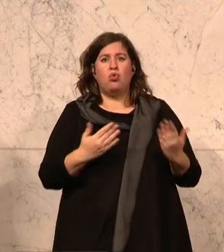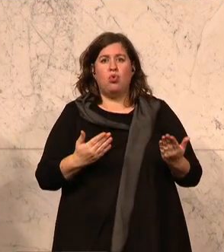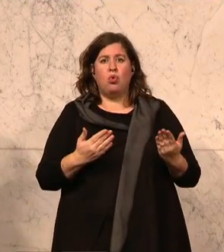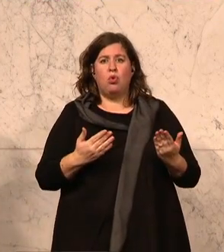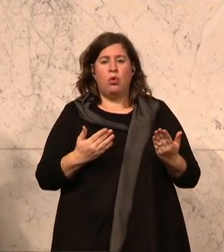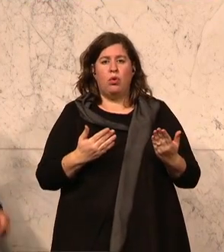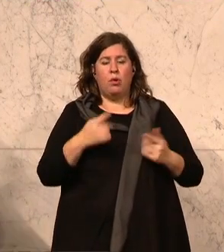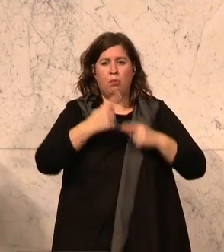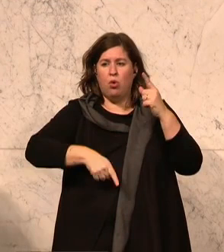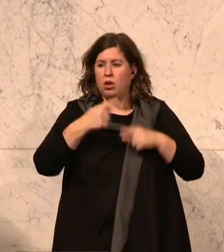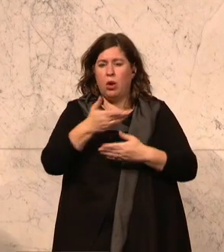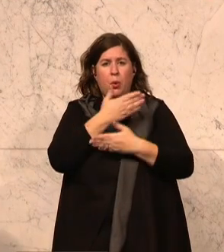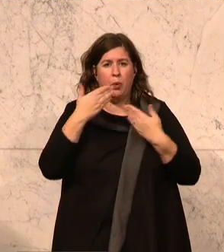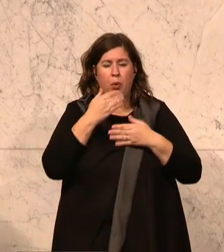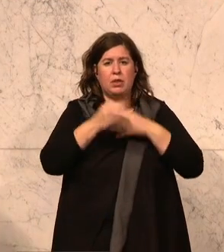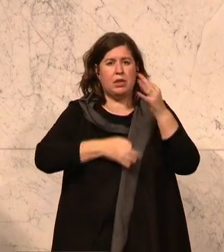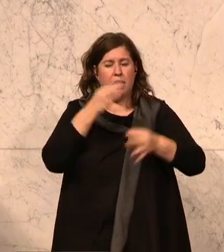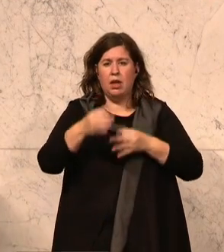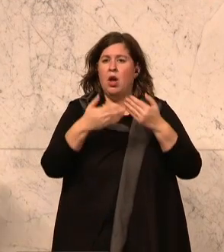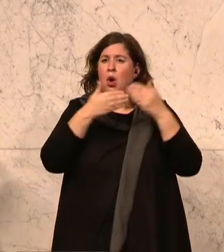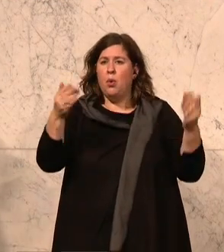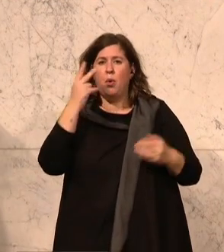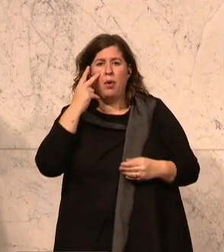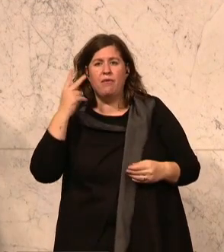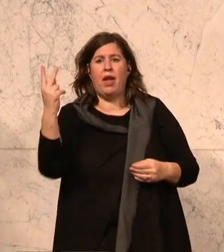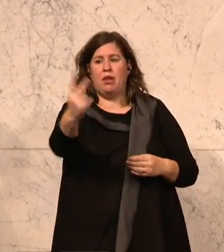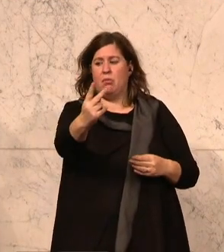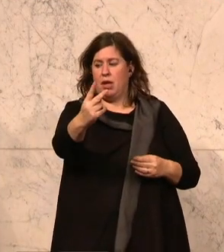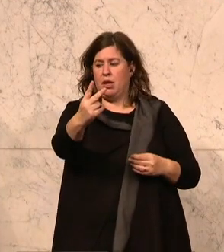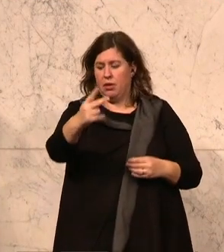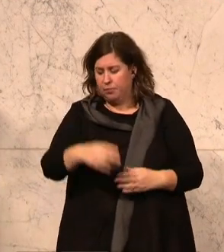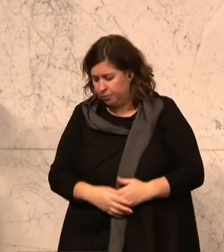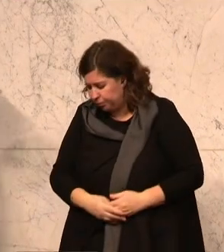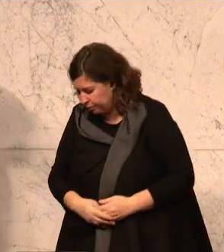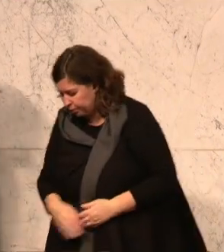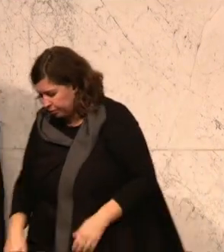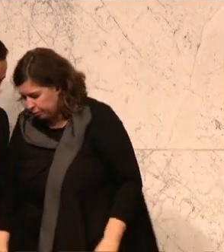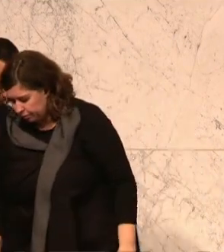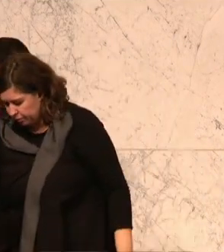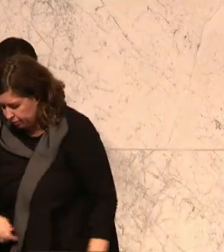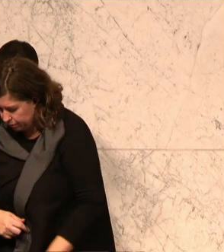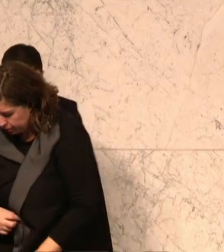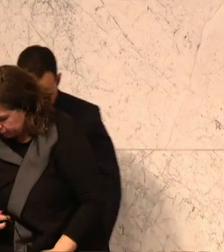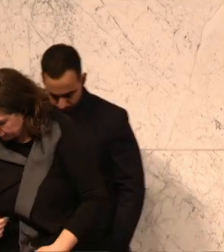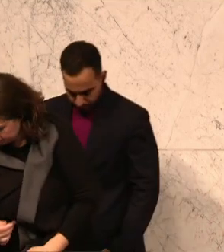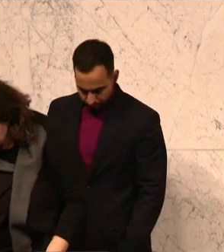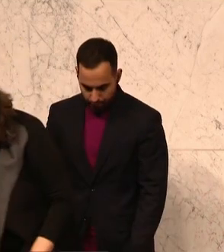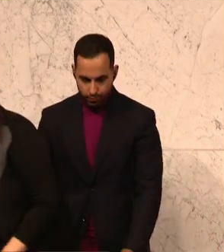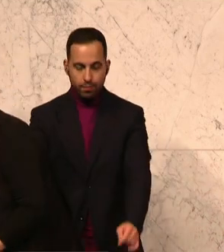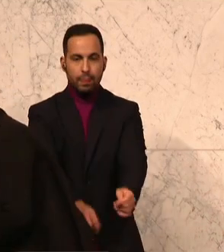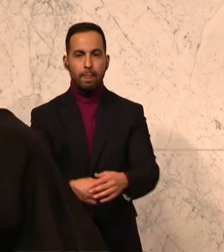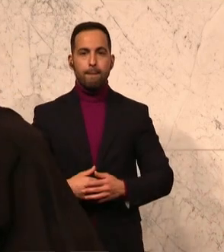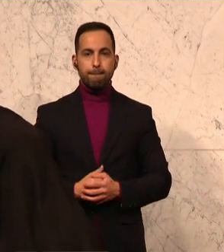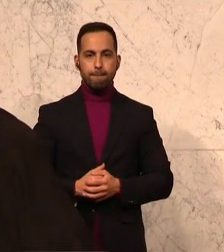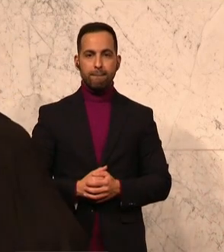ohne Strategie, ohne Weitblick. Und im Grunde genommen ist das sinnbildlich auch für diese Regierung, der es